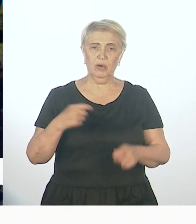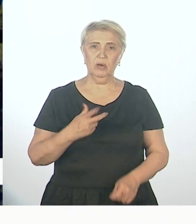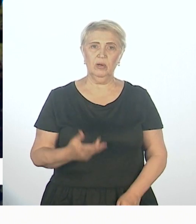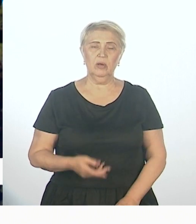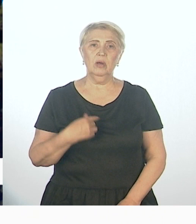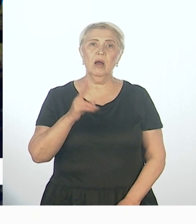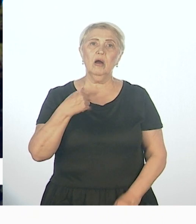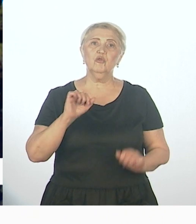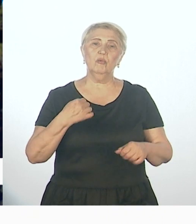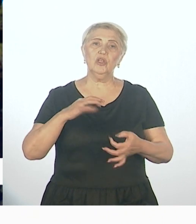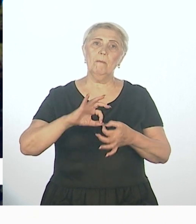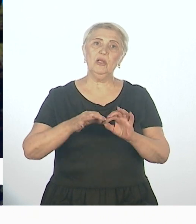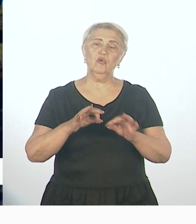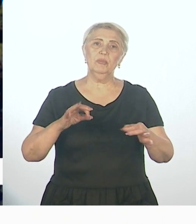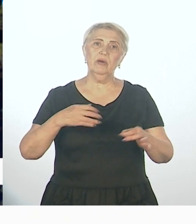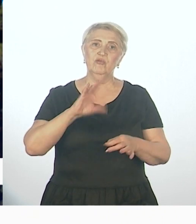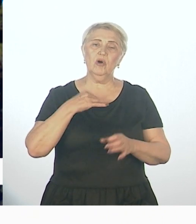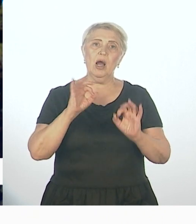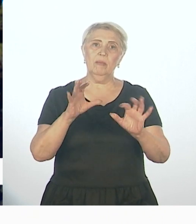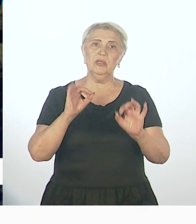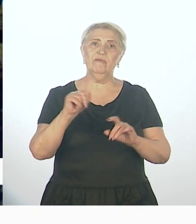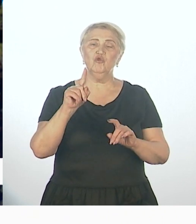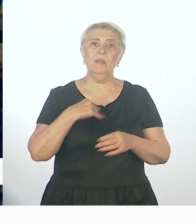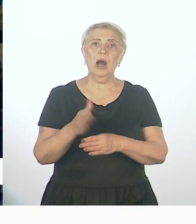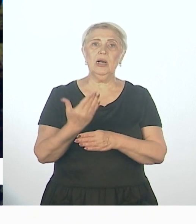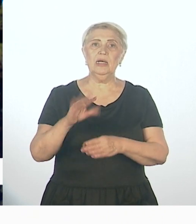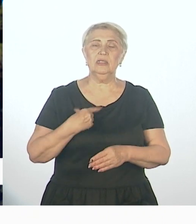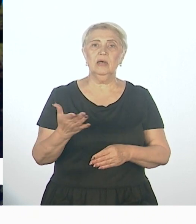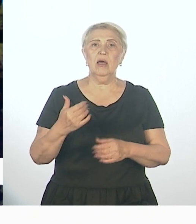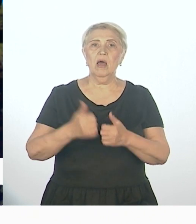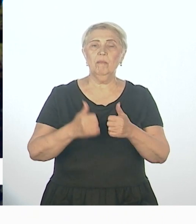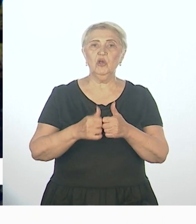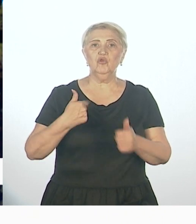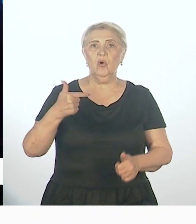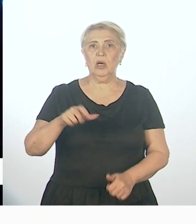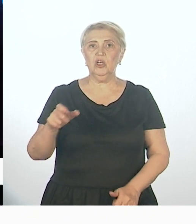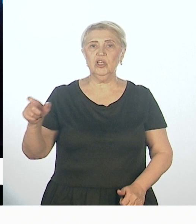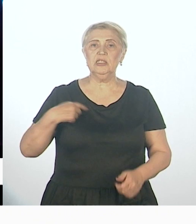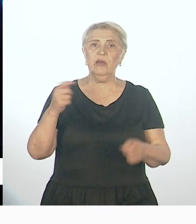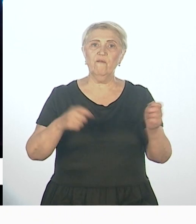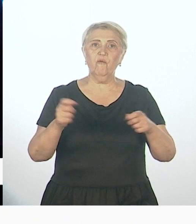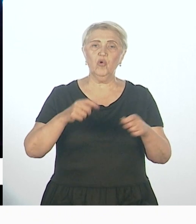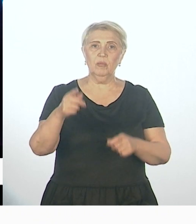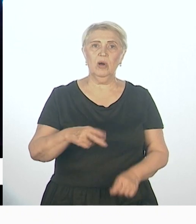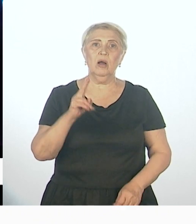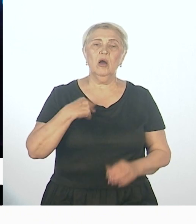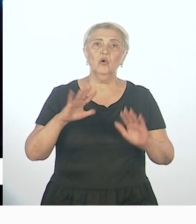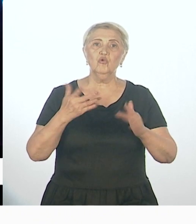подробнее как-то объяснить, в чем разница между гражданским форумом этим и, собственно, как вообще так случилось, что мы его провели?